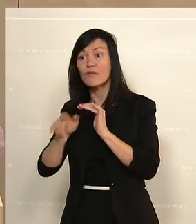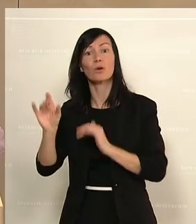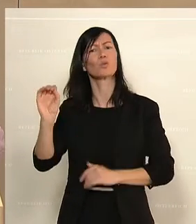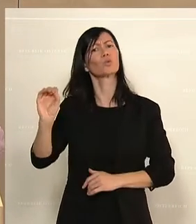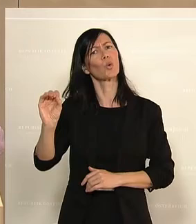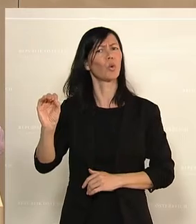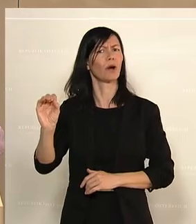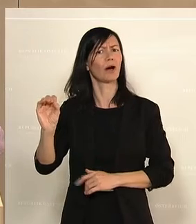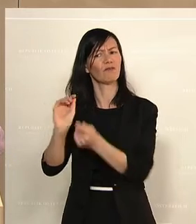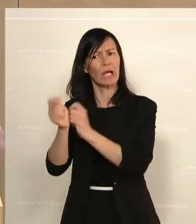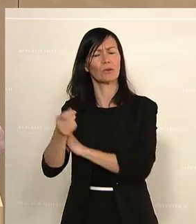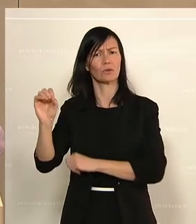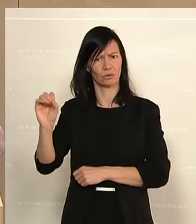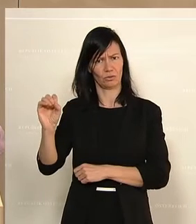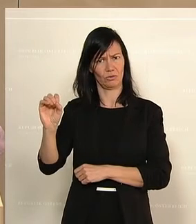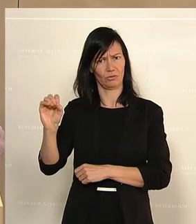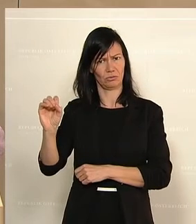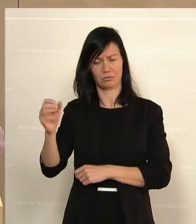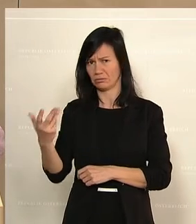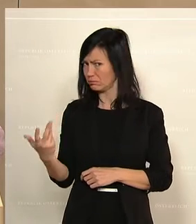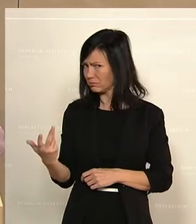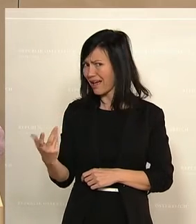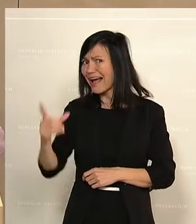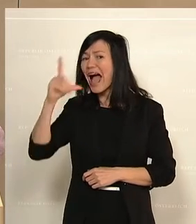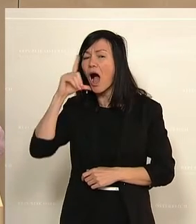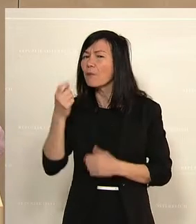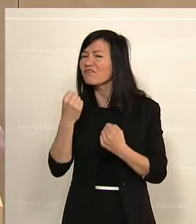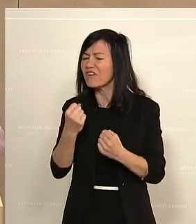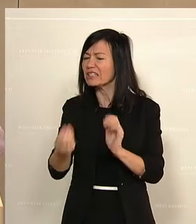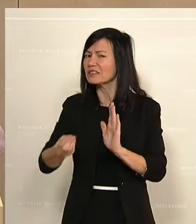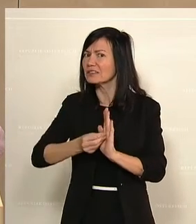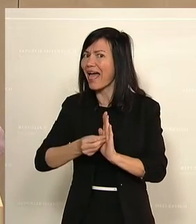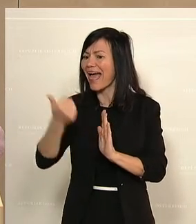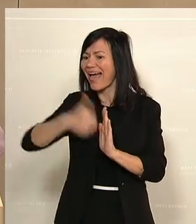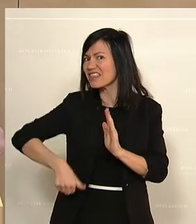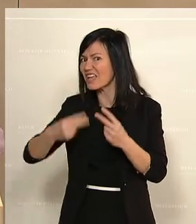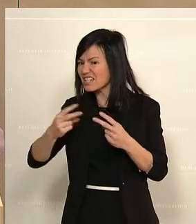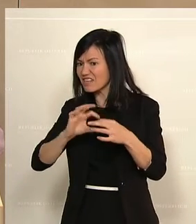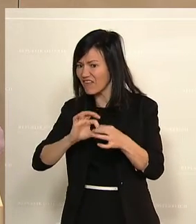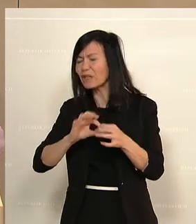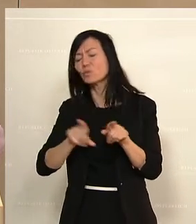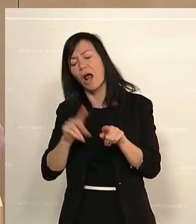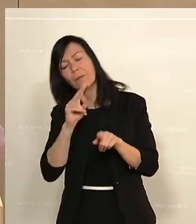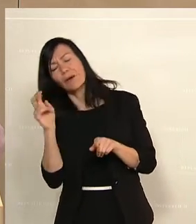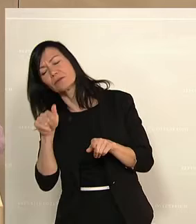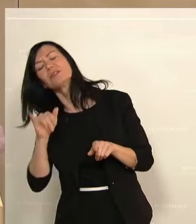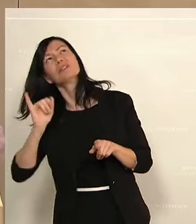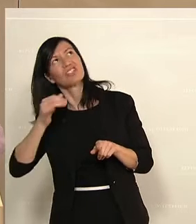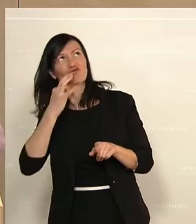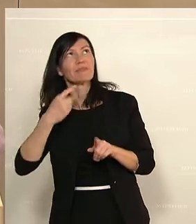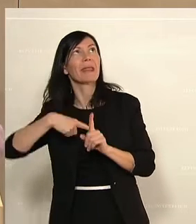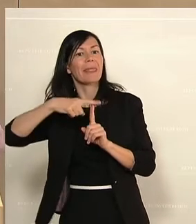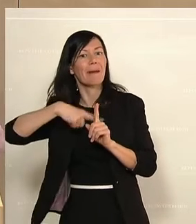Rahmen der künftigen Hauptfeststellung die Einheitswerte unter Berücksichtigung von einem Temperatur- bzw.